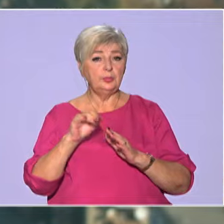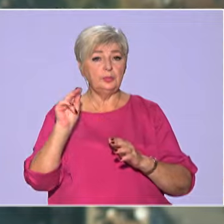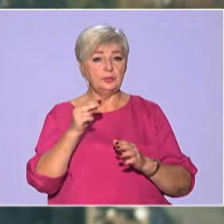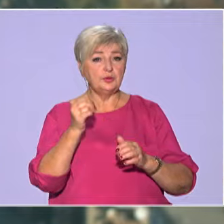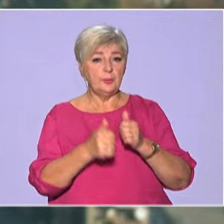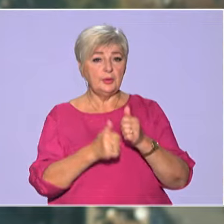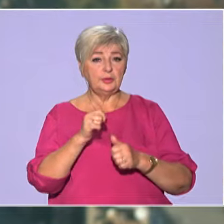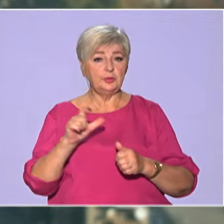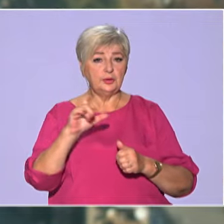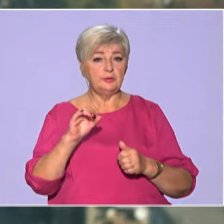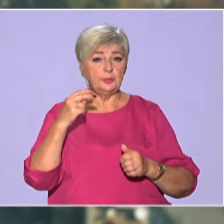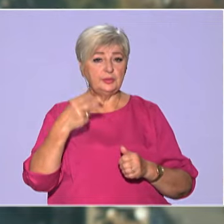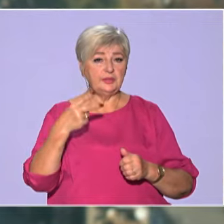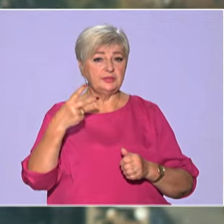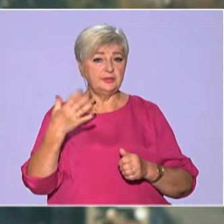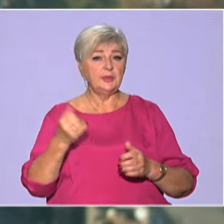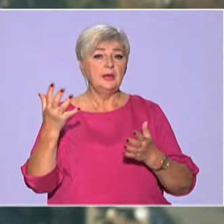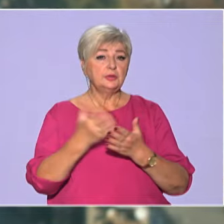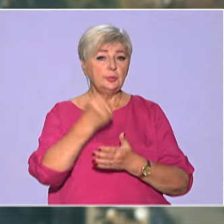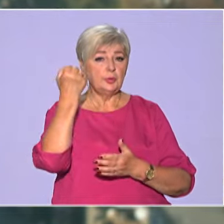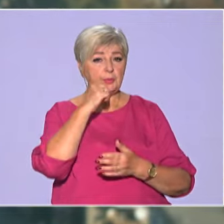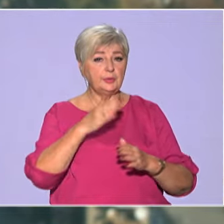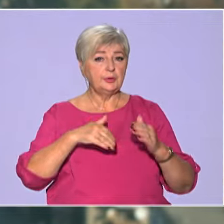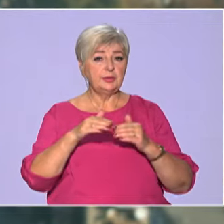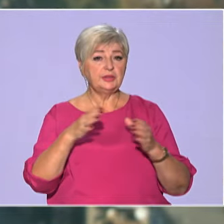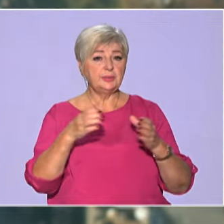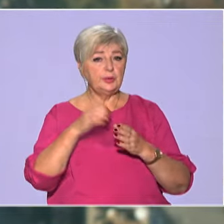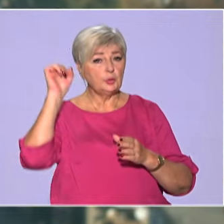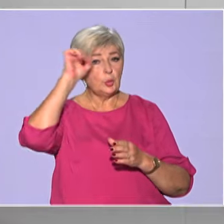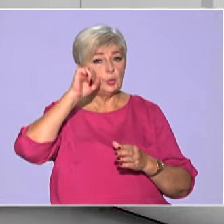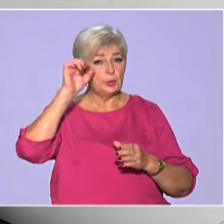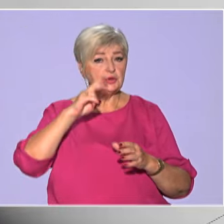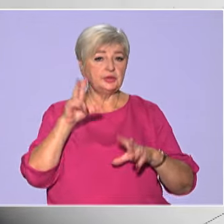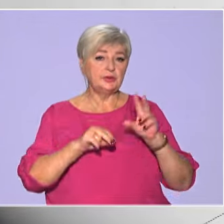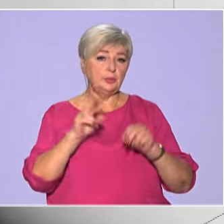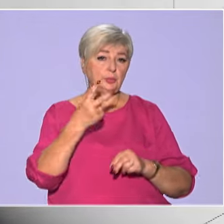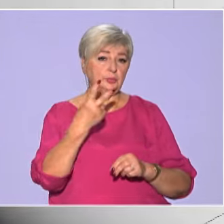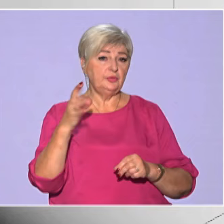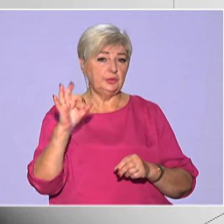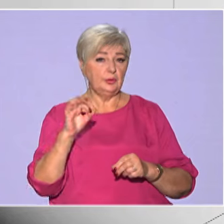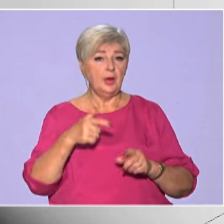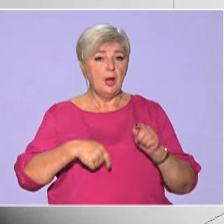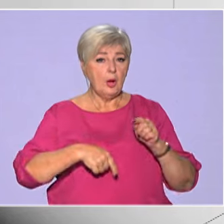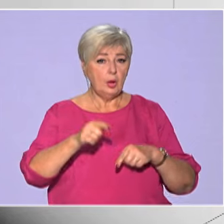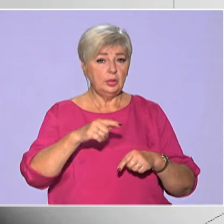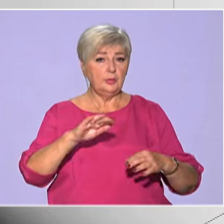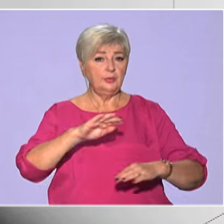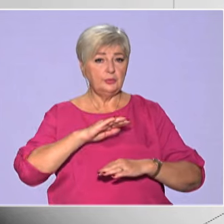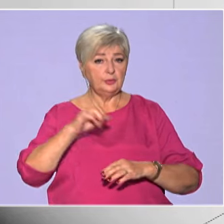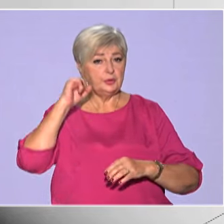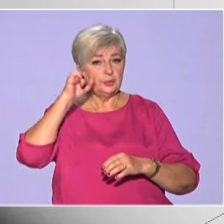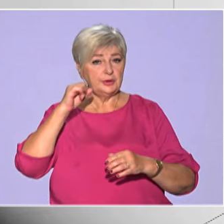Європи 2025 здобула перемогу над збірною Туреччиною із рахунком 2-0. Голами у ворота турецької